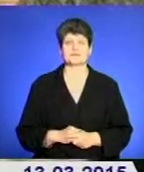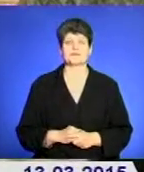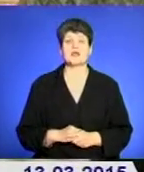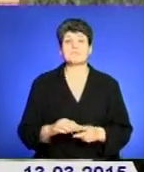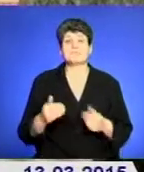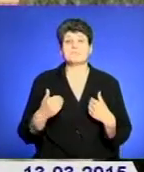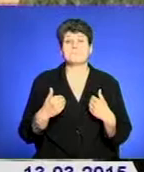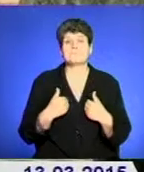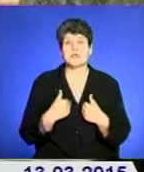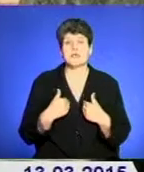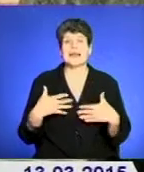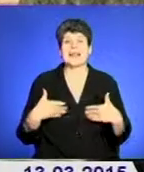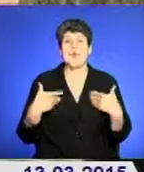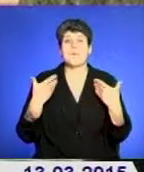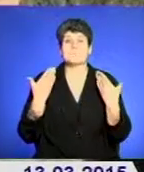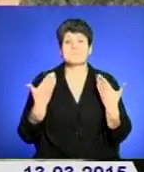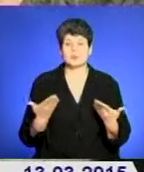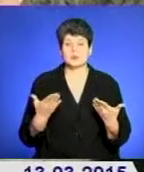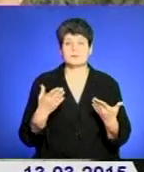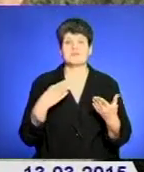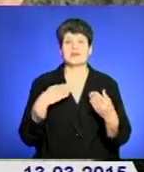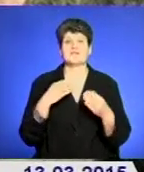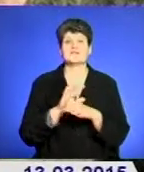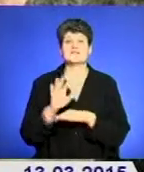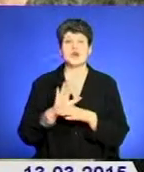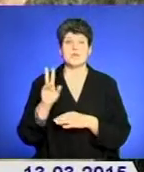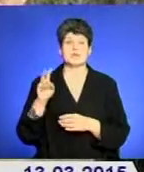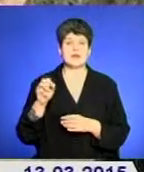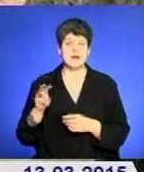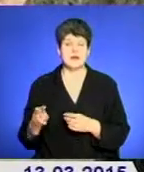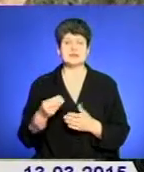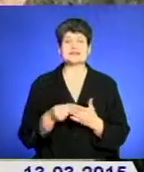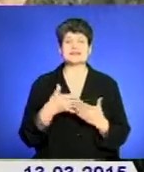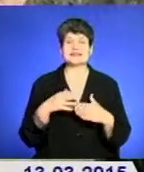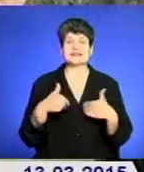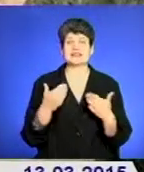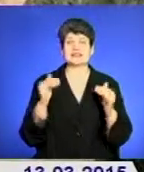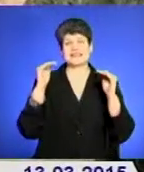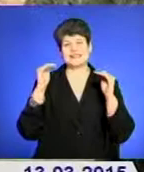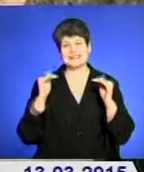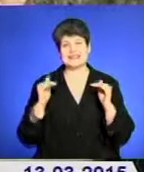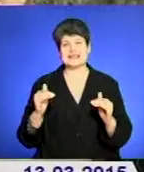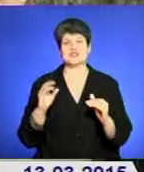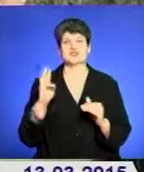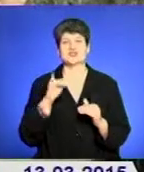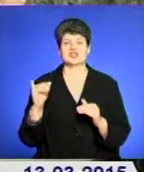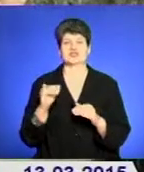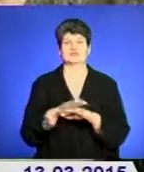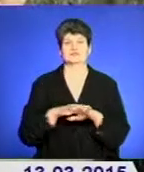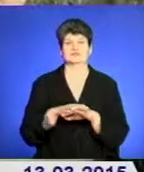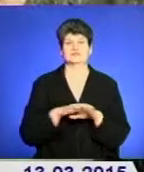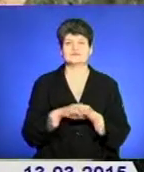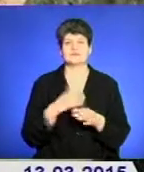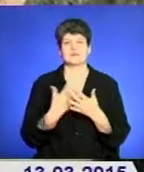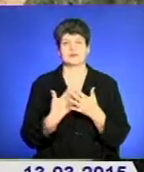Ми рекомендуємо товаровиробникам ціни давати однозначно нижчі, ніж в супермаркетах і на ринку.